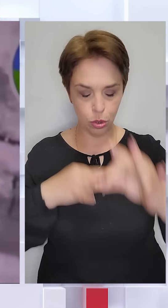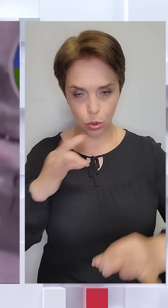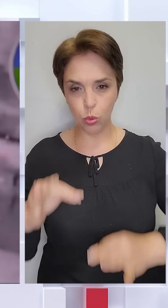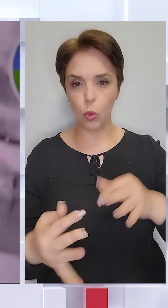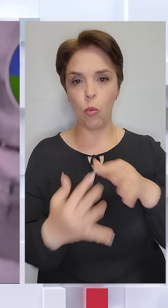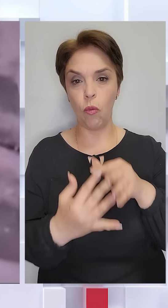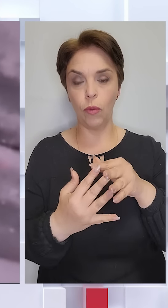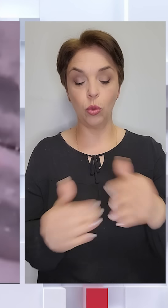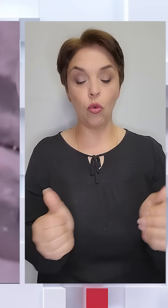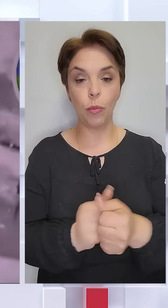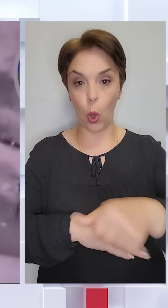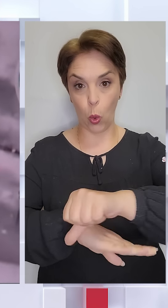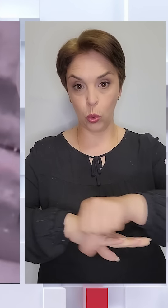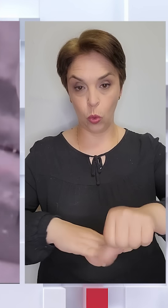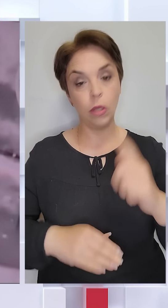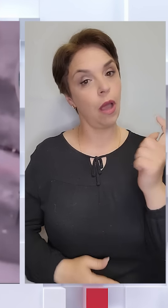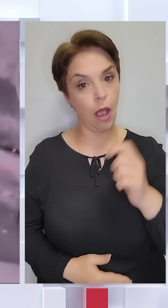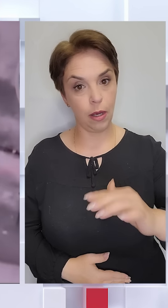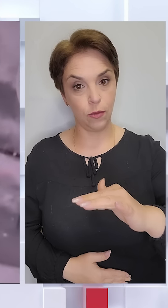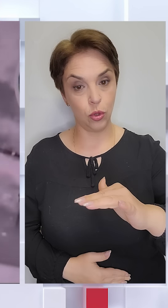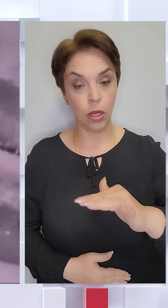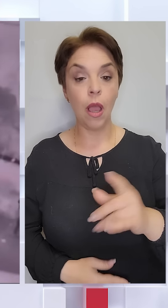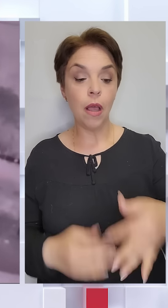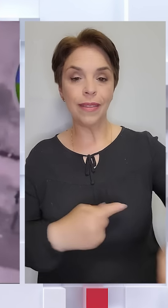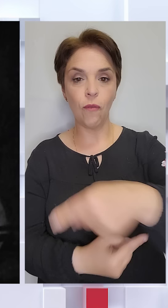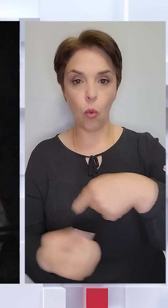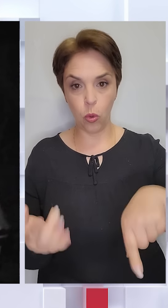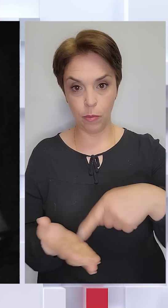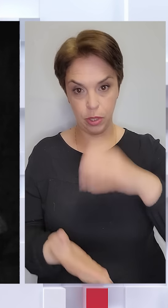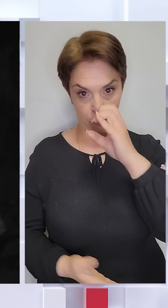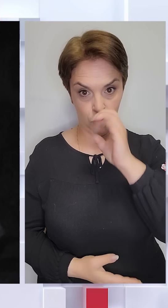війну у прикордонні. На Харківщині, навколо Вовчанська.